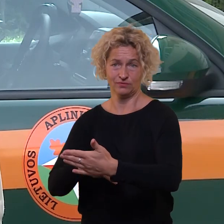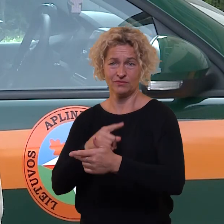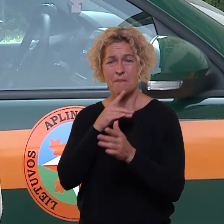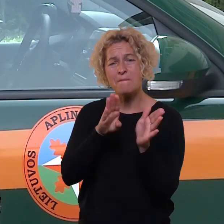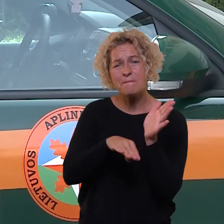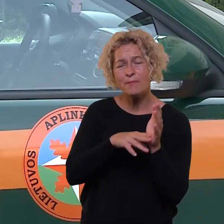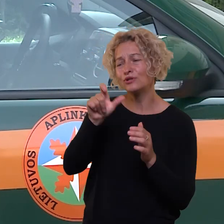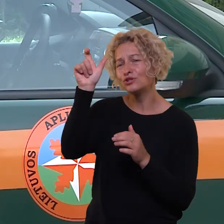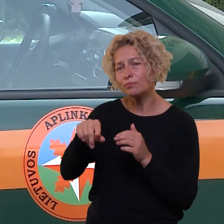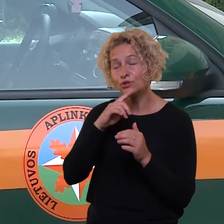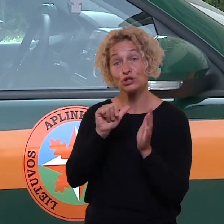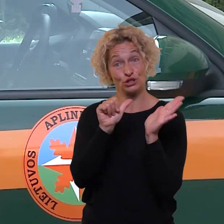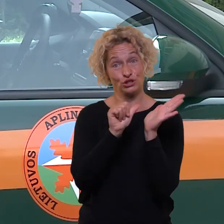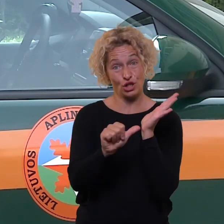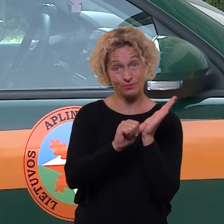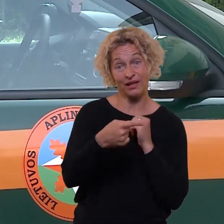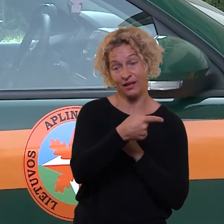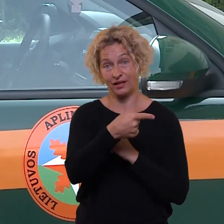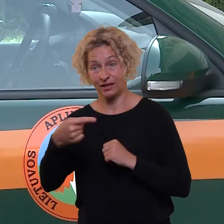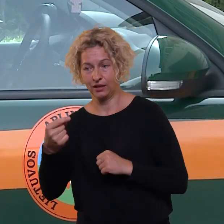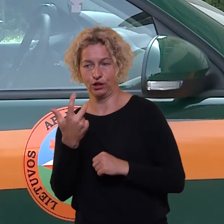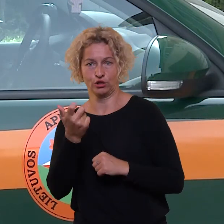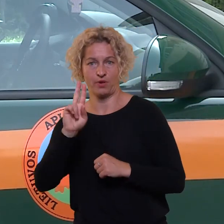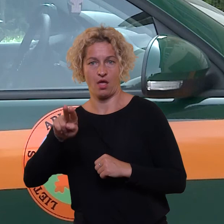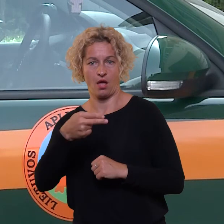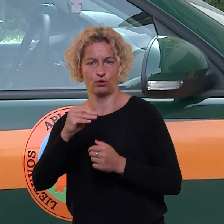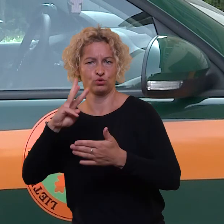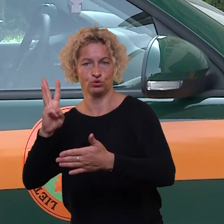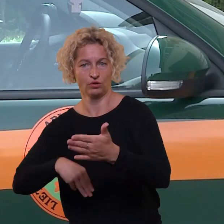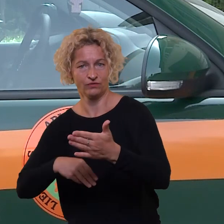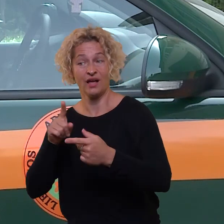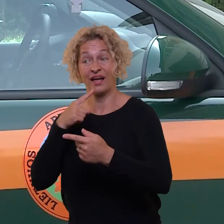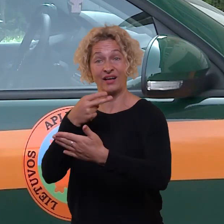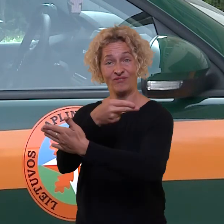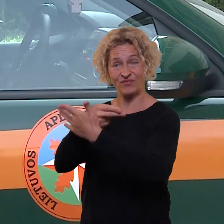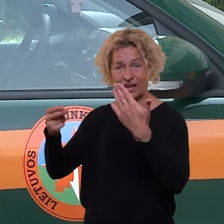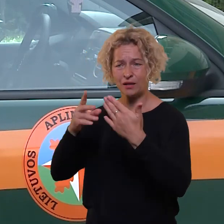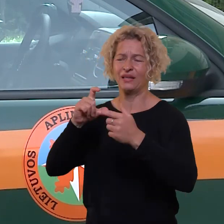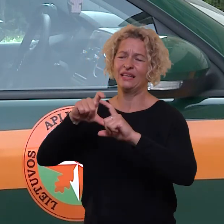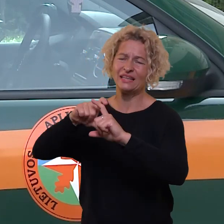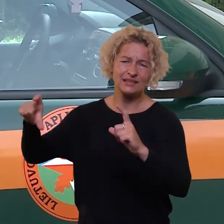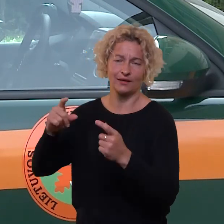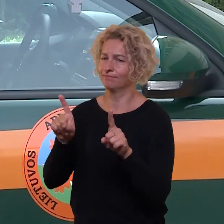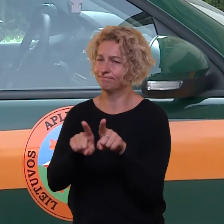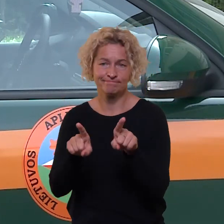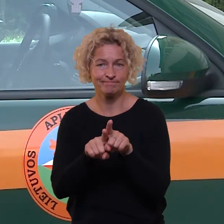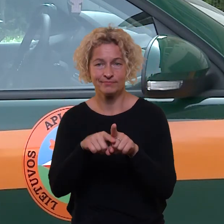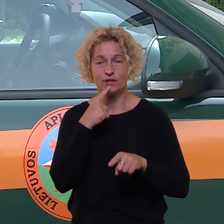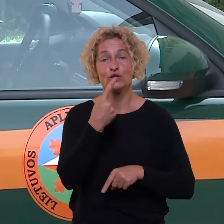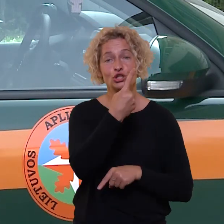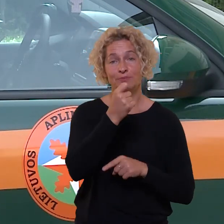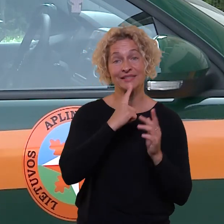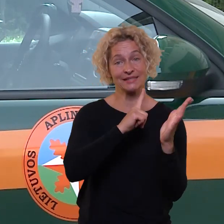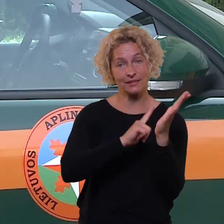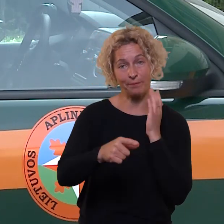fiziniam asmenims siektų nuo 60 iki 300 eurų, jūriniam asmenims ar atsakingui įstaigų vadovams siektų nuo 170